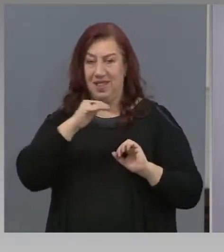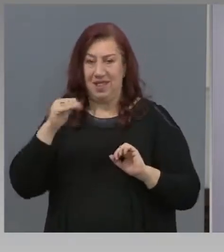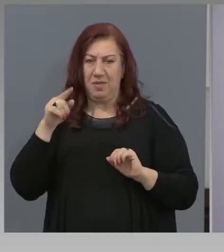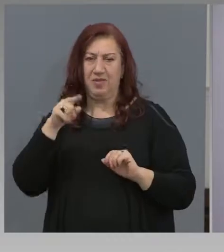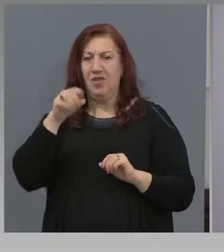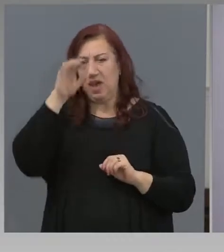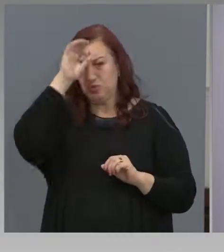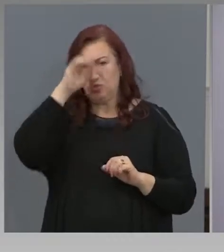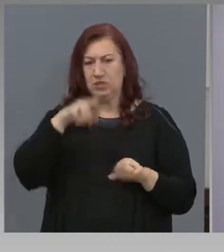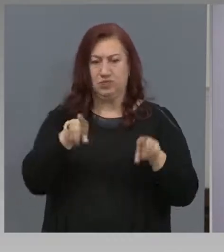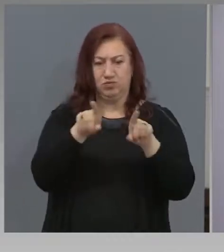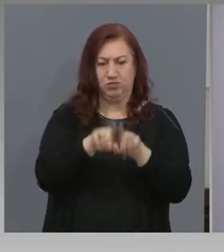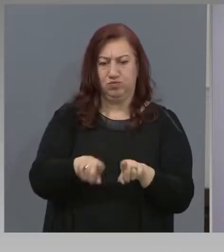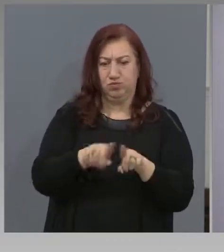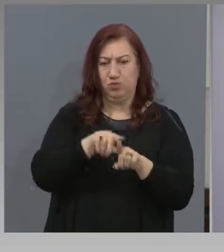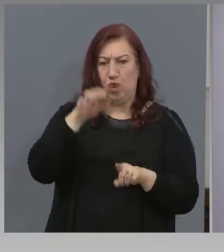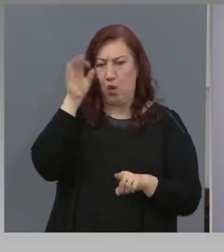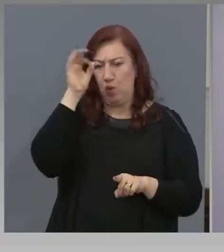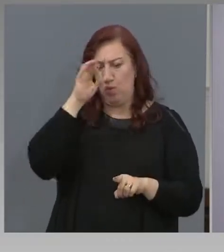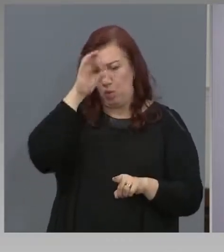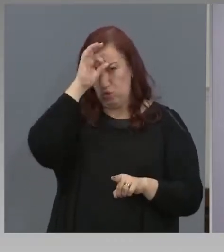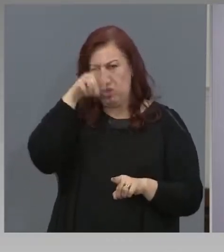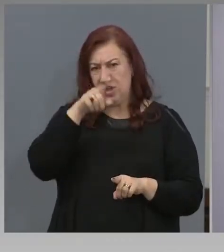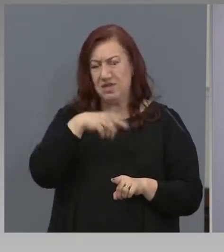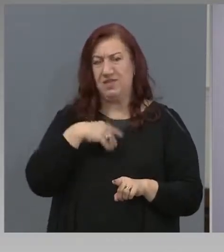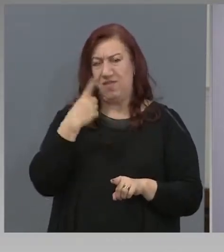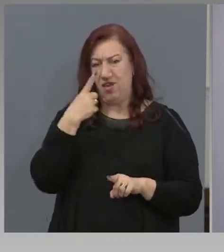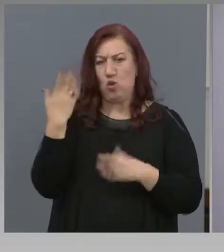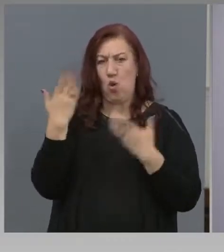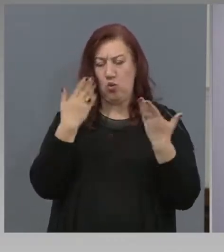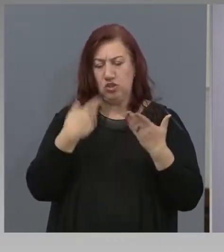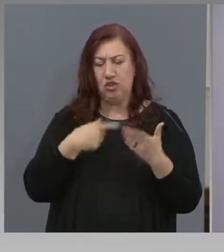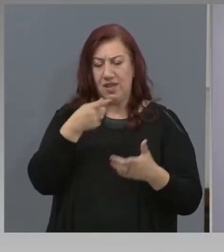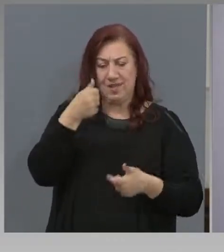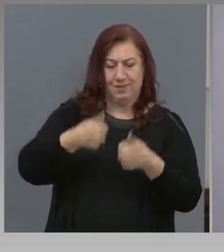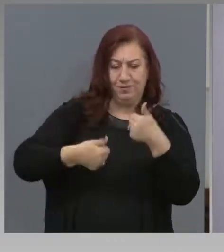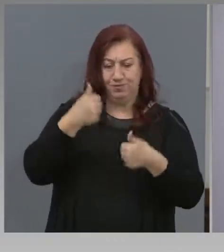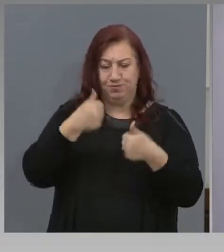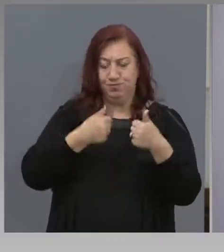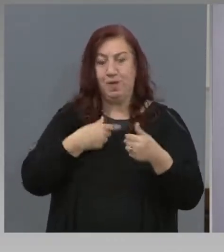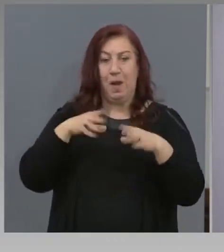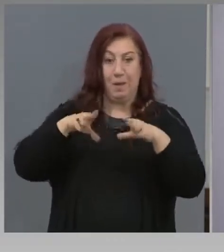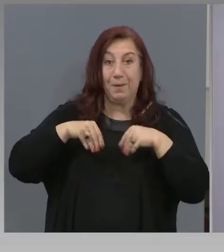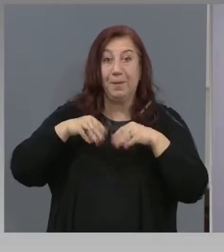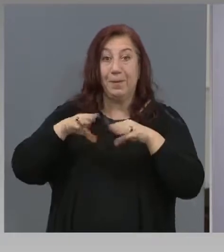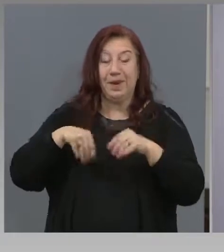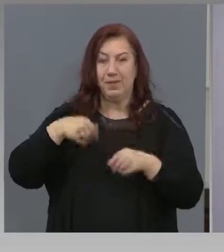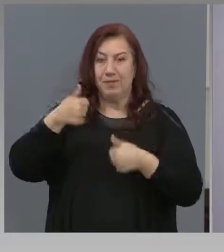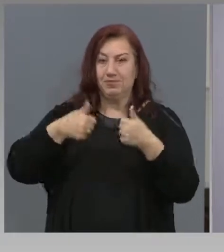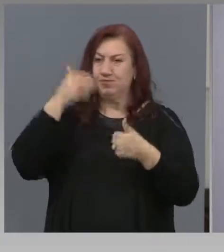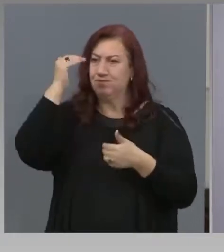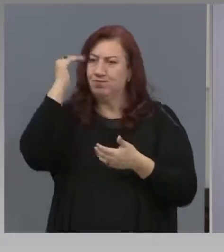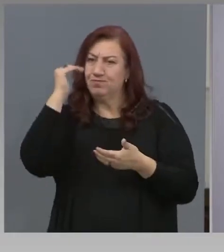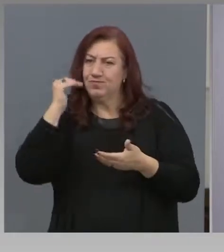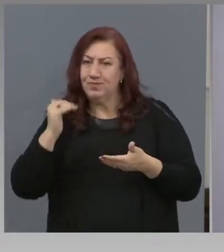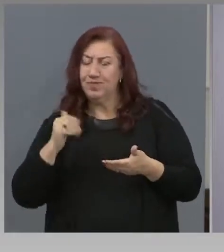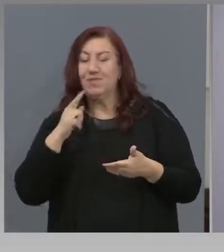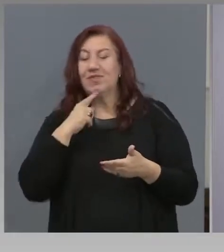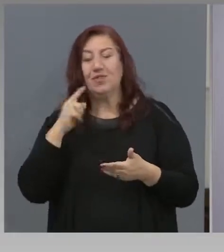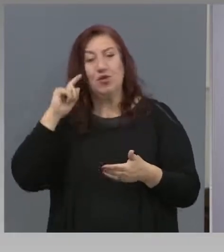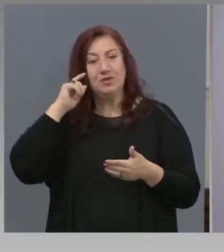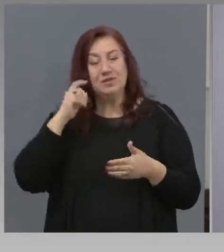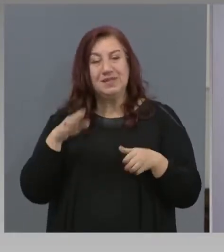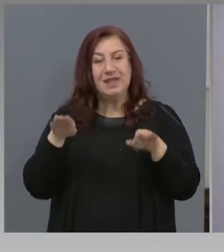също училище, които се състязават в план приема. И в този смисъл съпоставимостта, която е